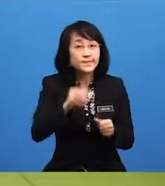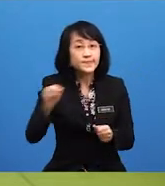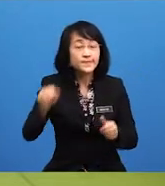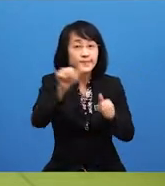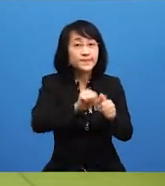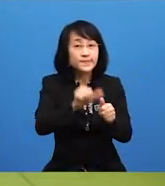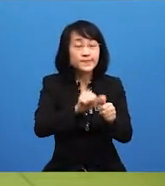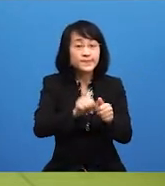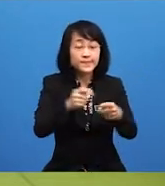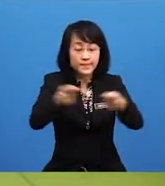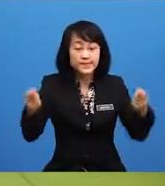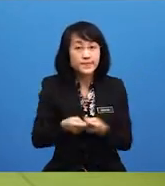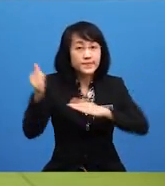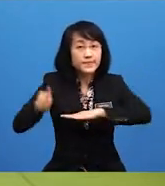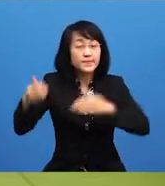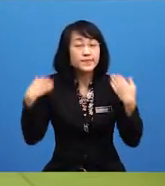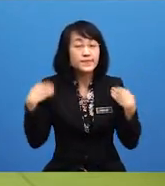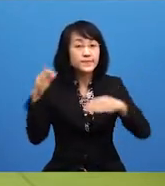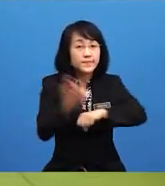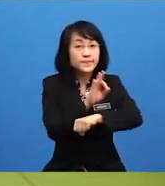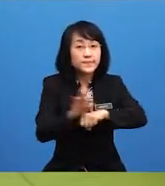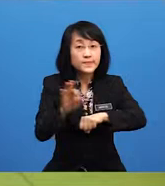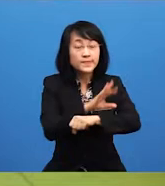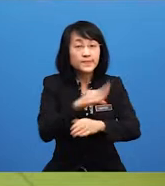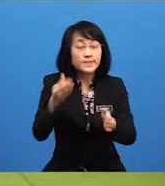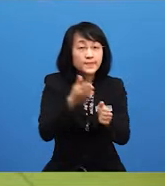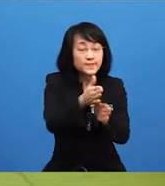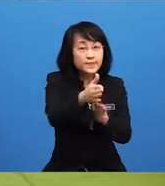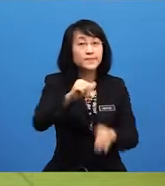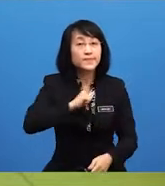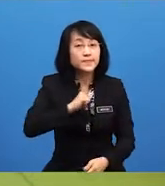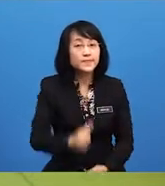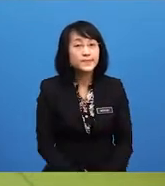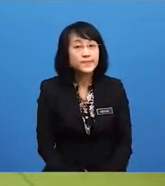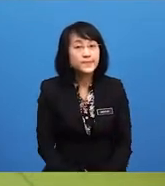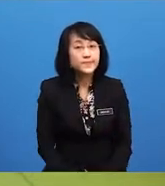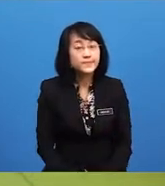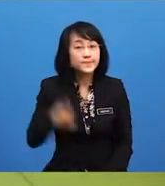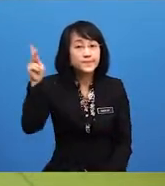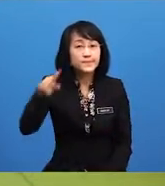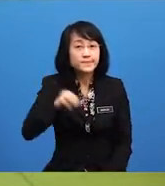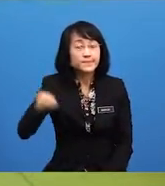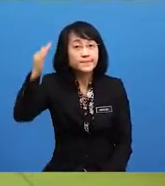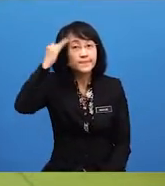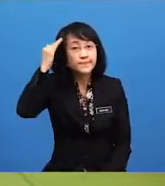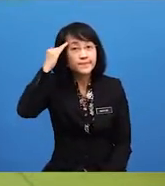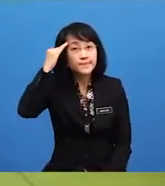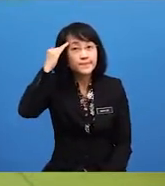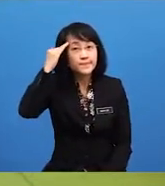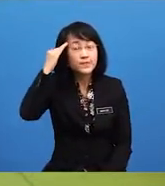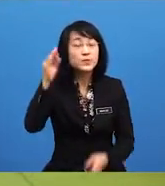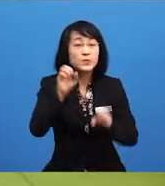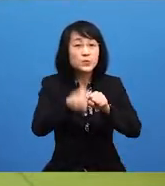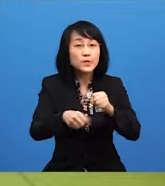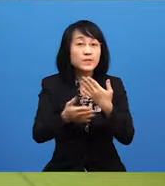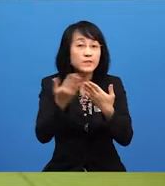setiap satu mahkamah mempunyai fungsi dan bidangnya yang tersendiri. Pastikan murid-murid tahu agar senang